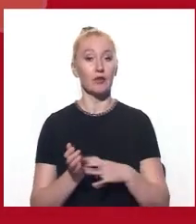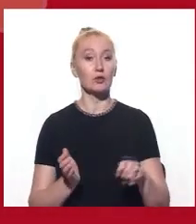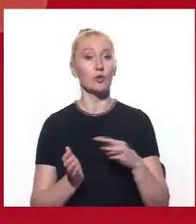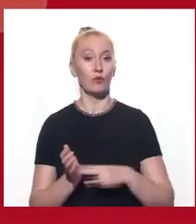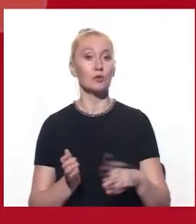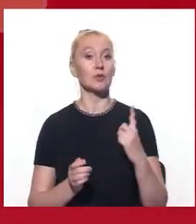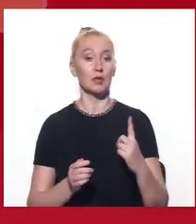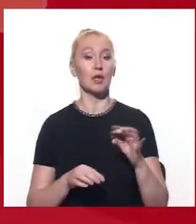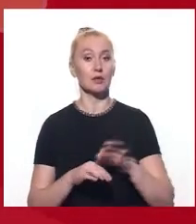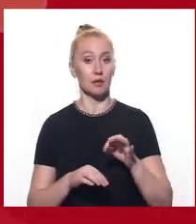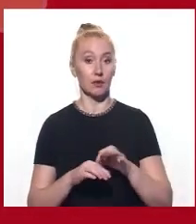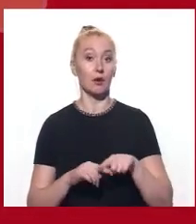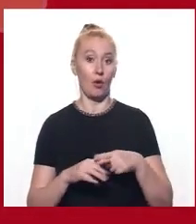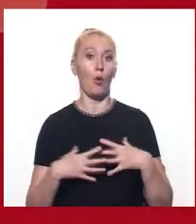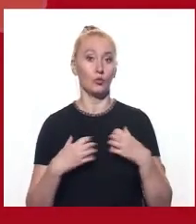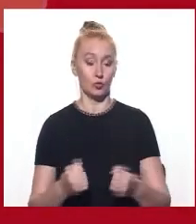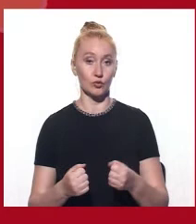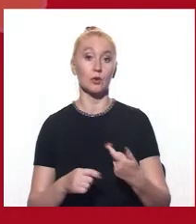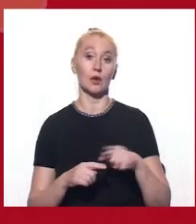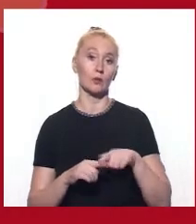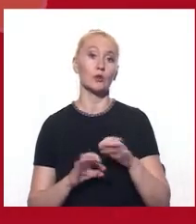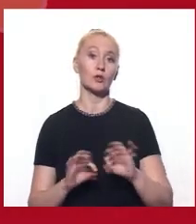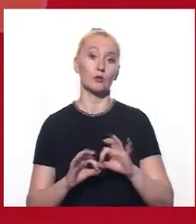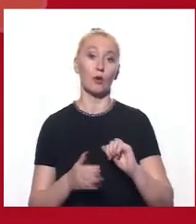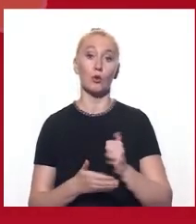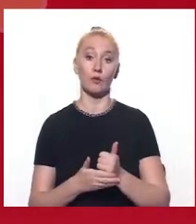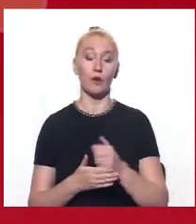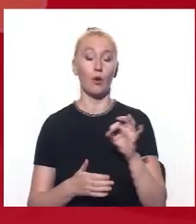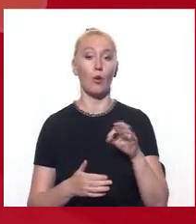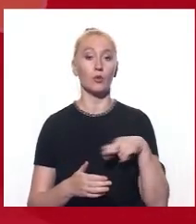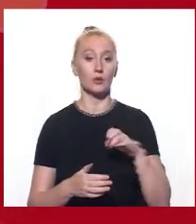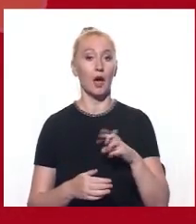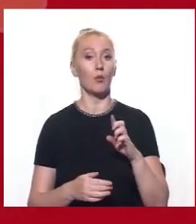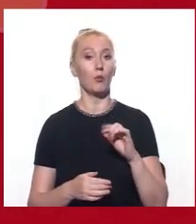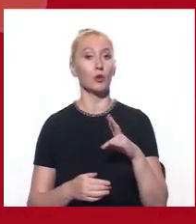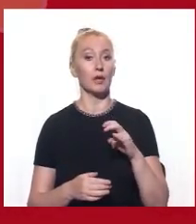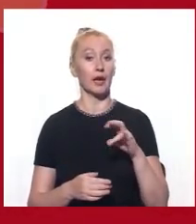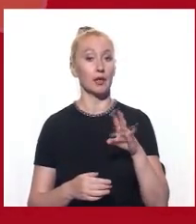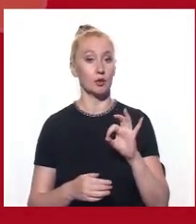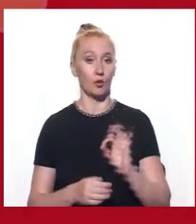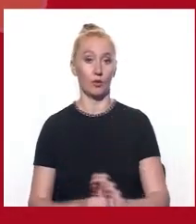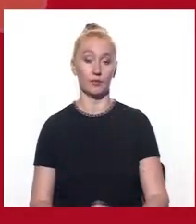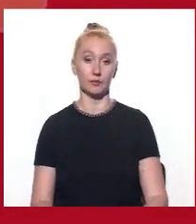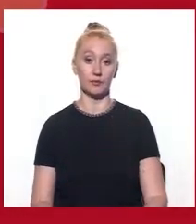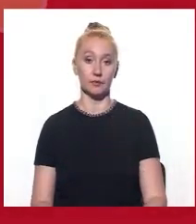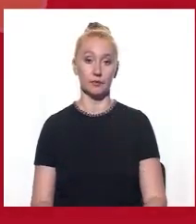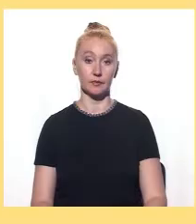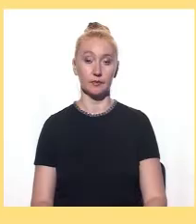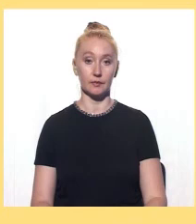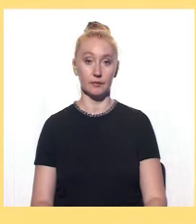981 людина одужала. Про це розповів голова облдержадміністрації Олександр Бондаренко.